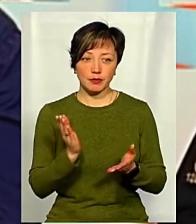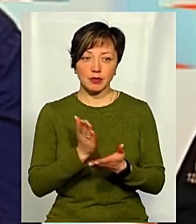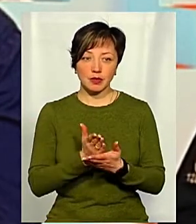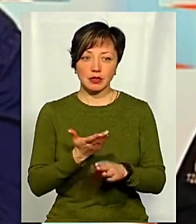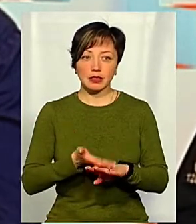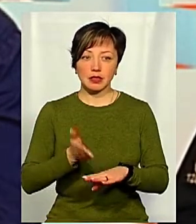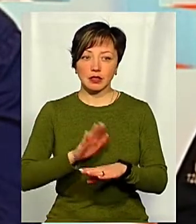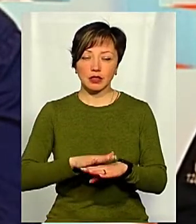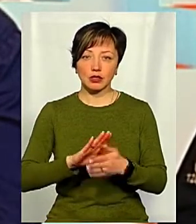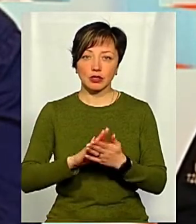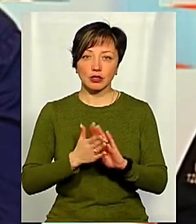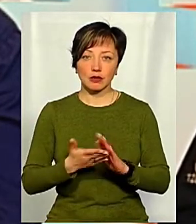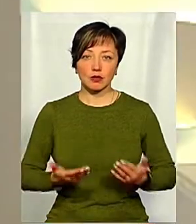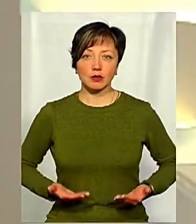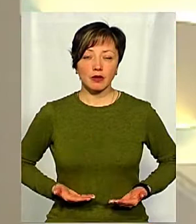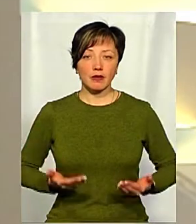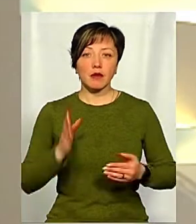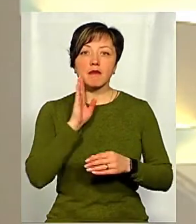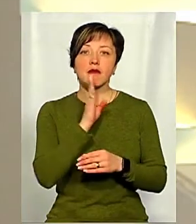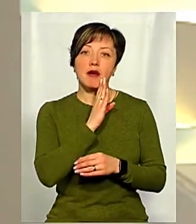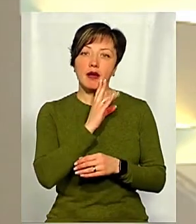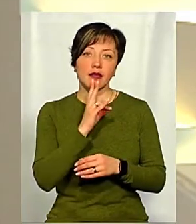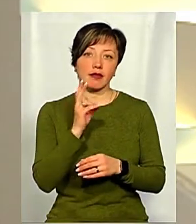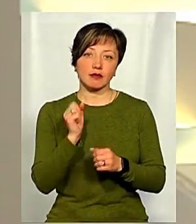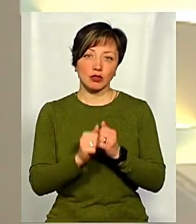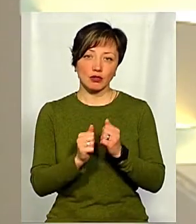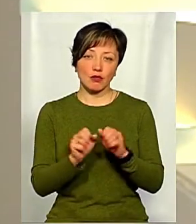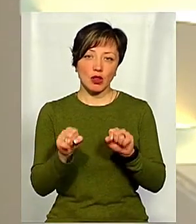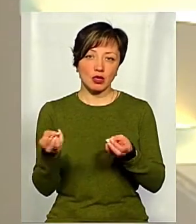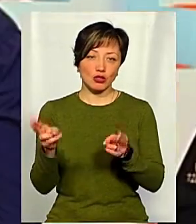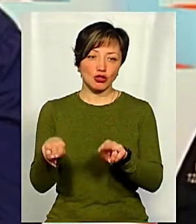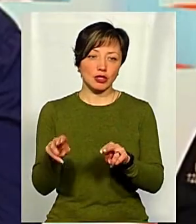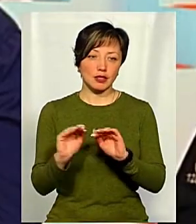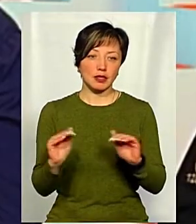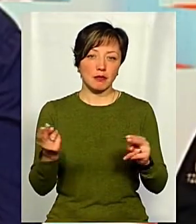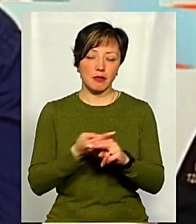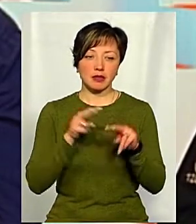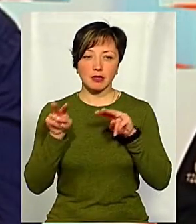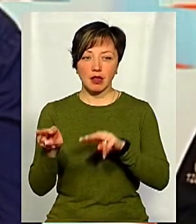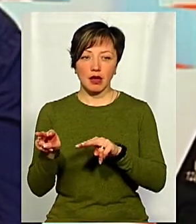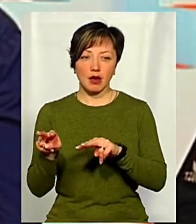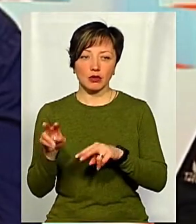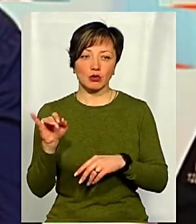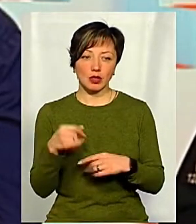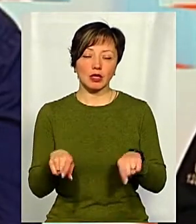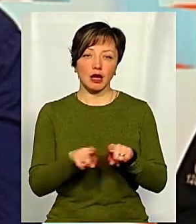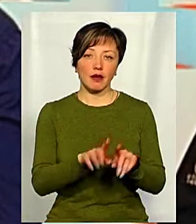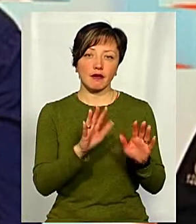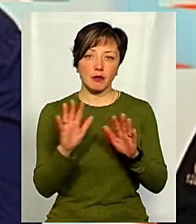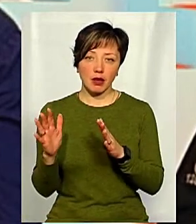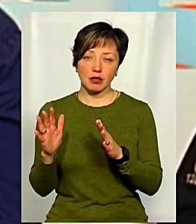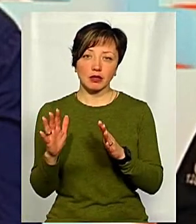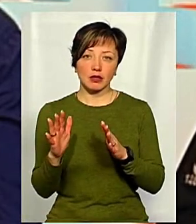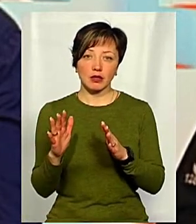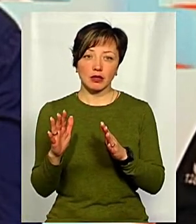перебуває у складних життєвих обставинах, тобто мати зачасту могла залишати дітей без нагляду, і такі випадки,